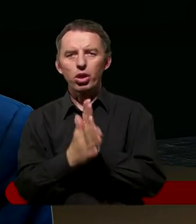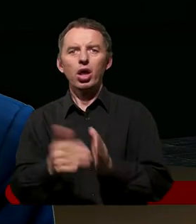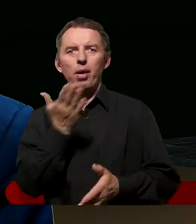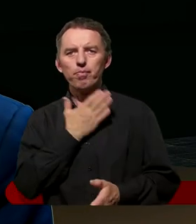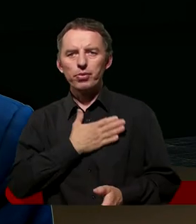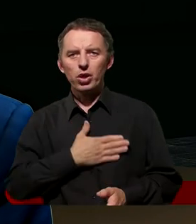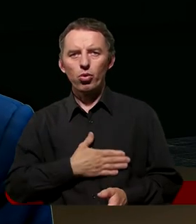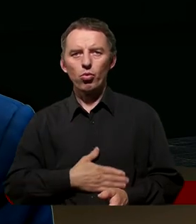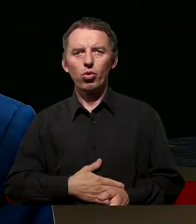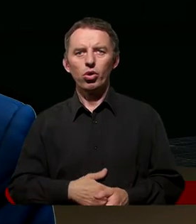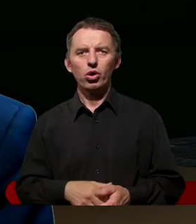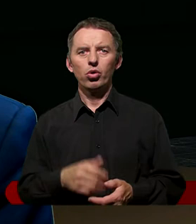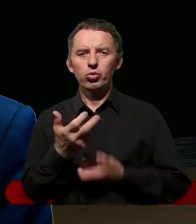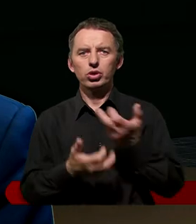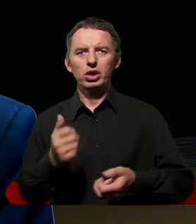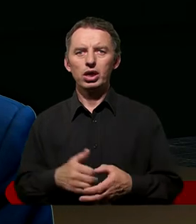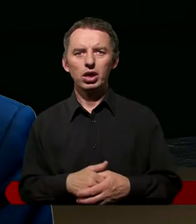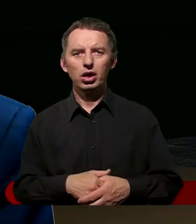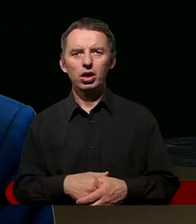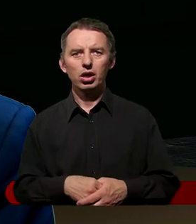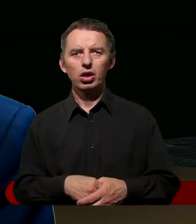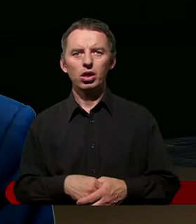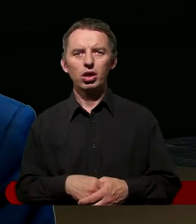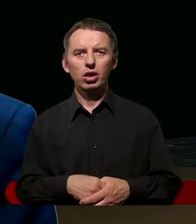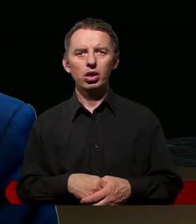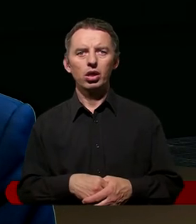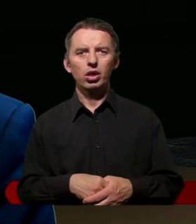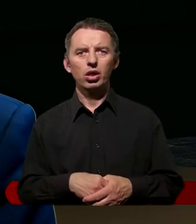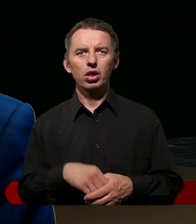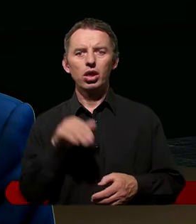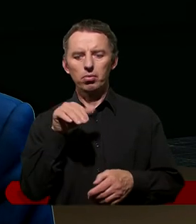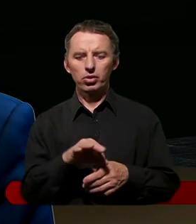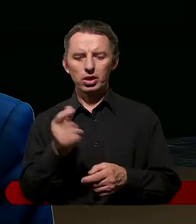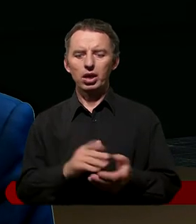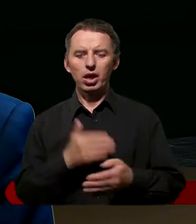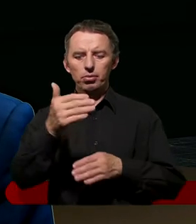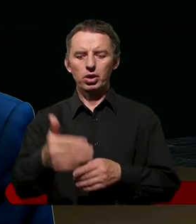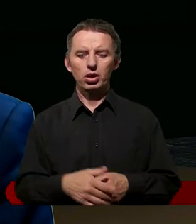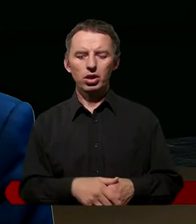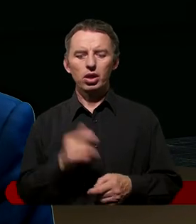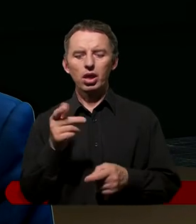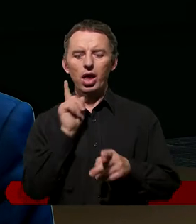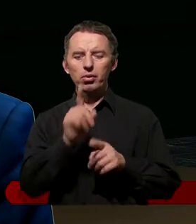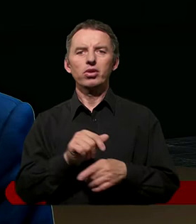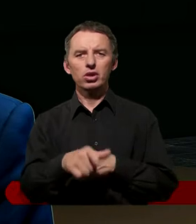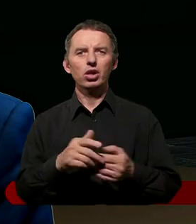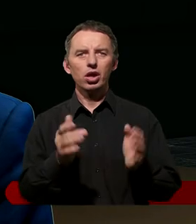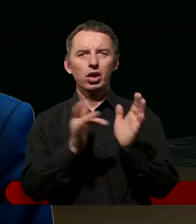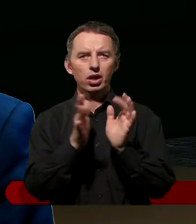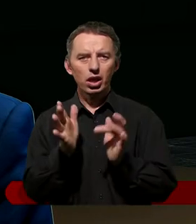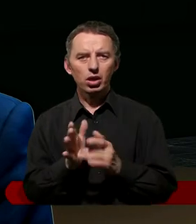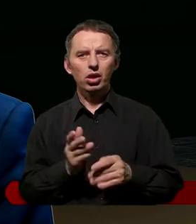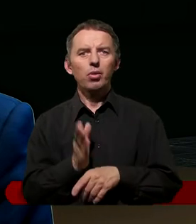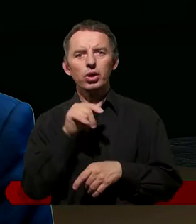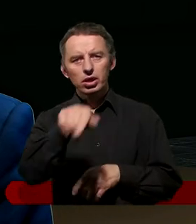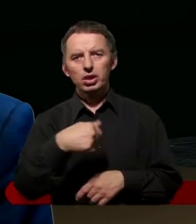miło jej uczynić i po prostu to mogło się skończyć kompletnie inaczej. Może ona by przyjęła wtedy Chrystusa. I